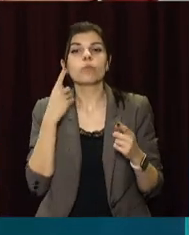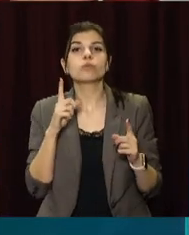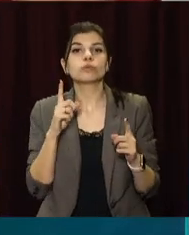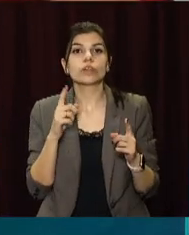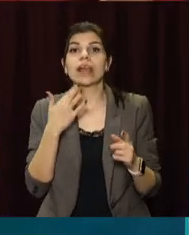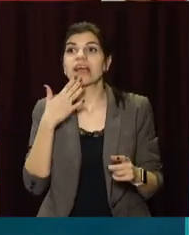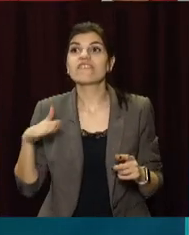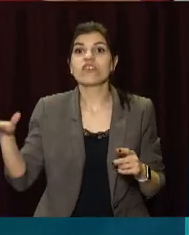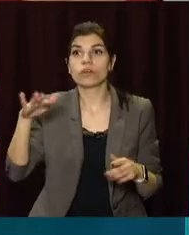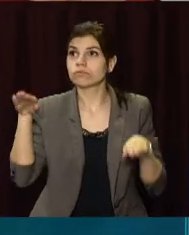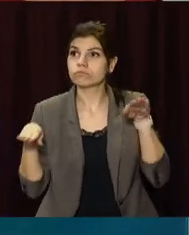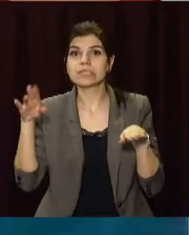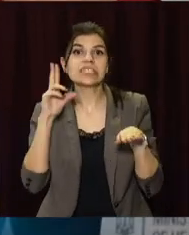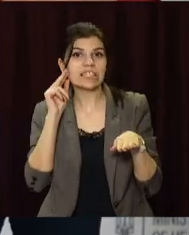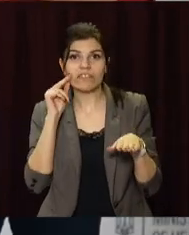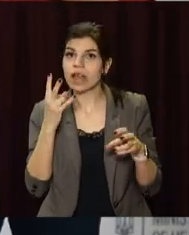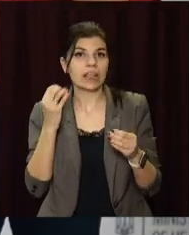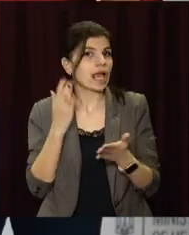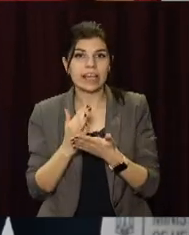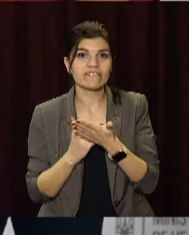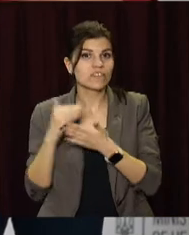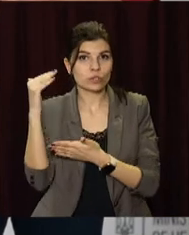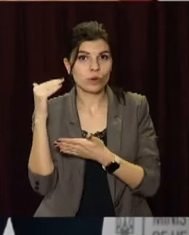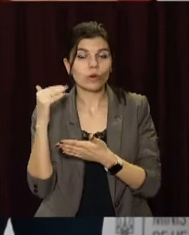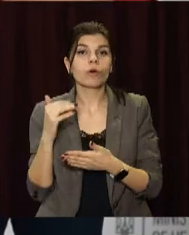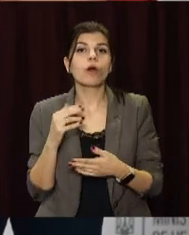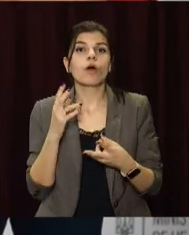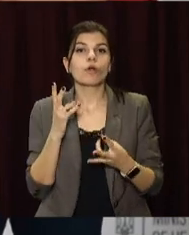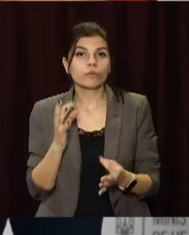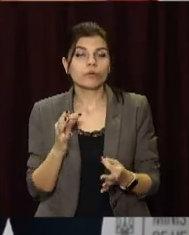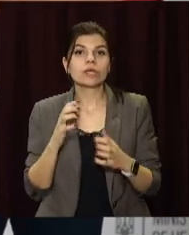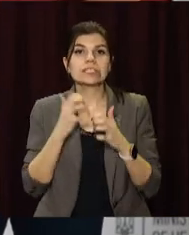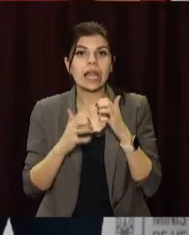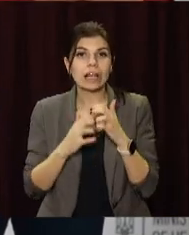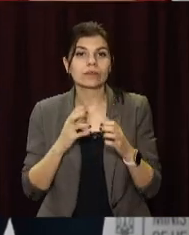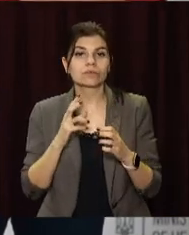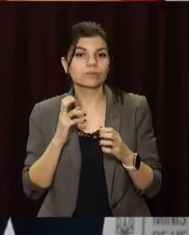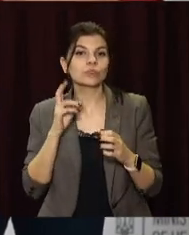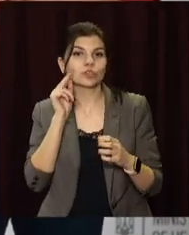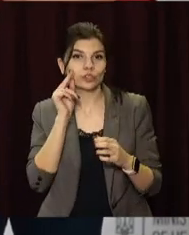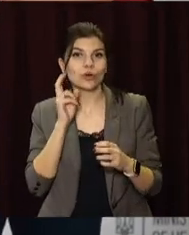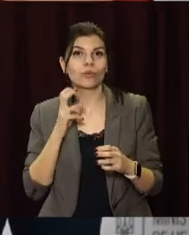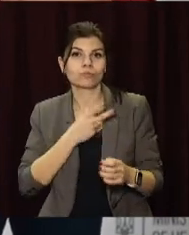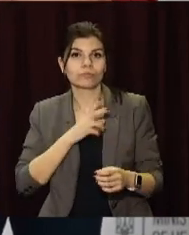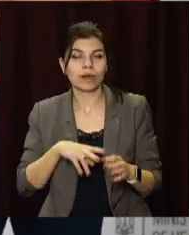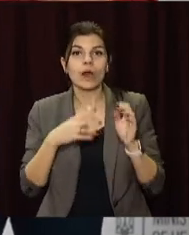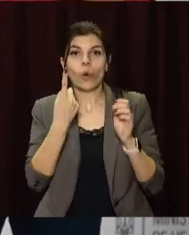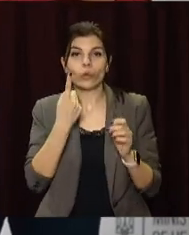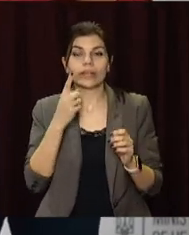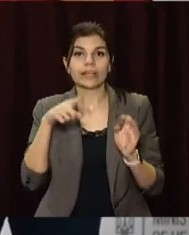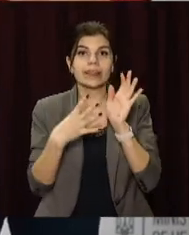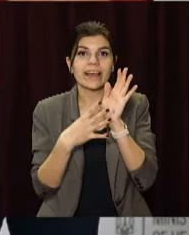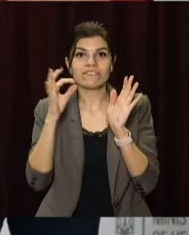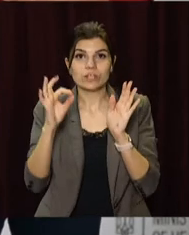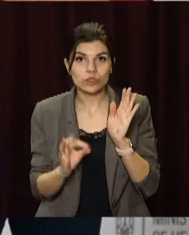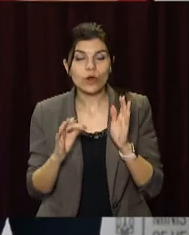європейських цифр не є високою, однак при середній летальності в Україні 1,9%